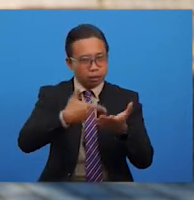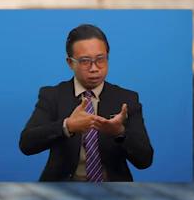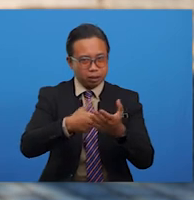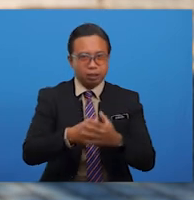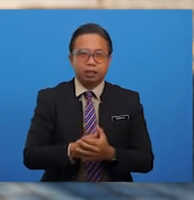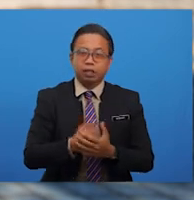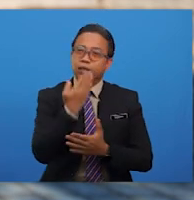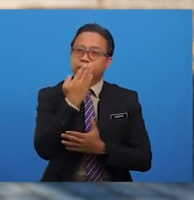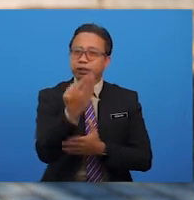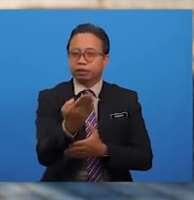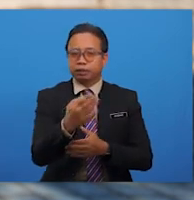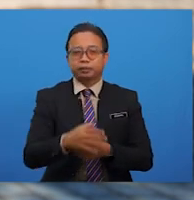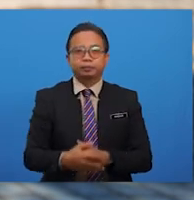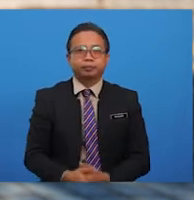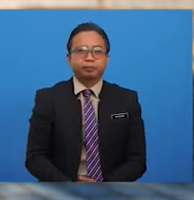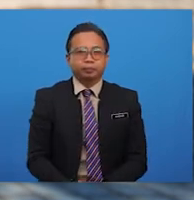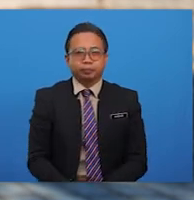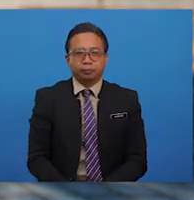sekian terima kasih.